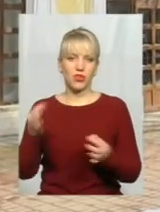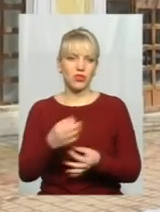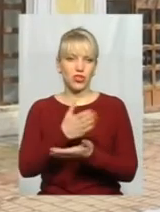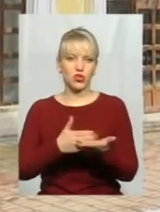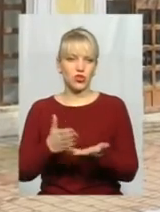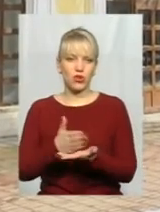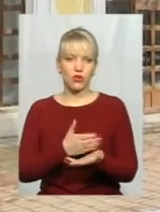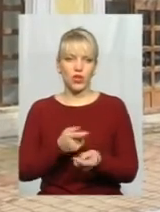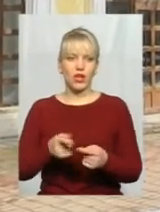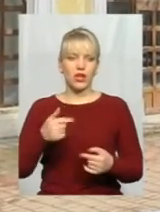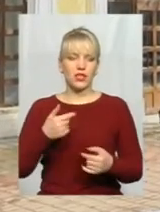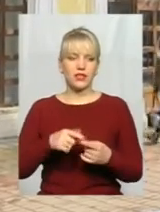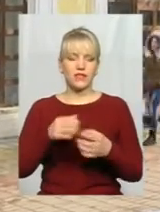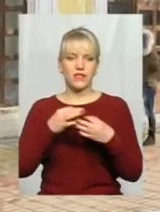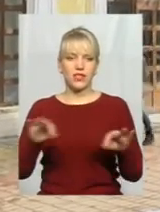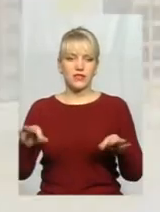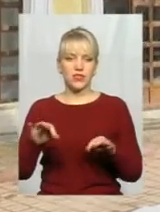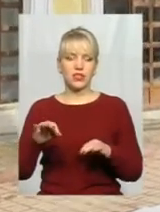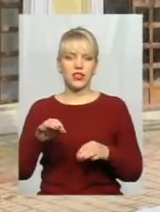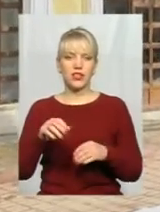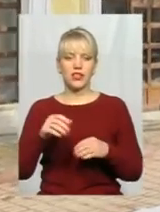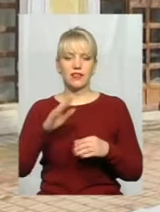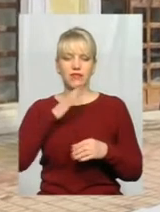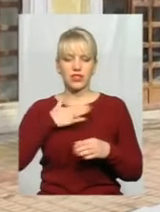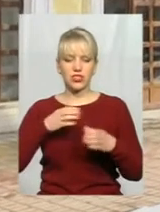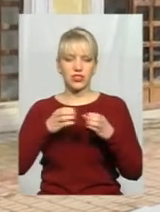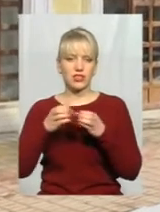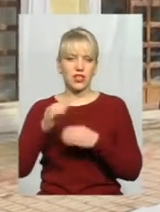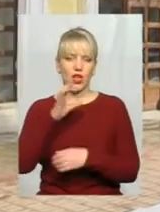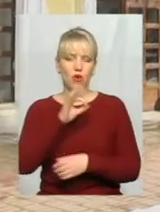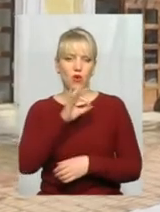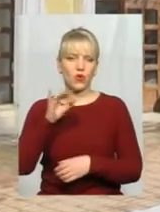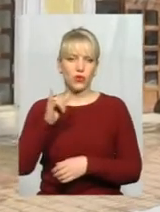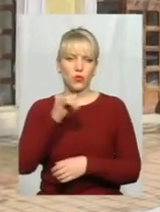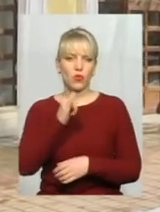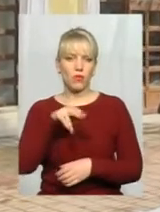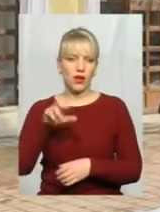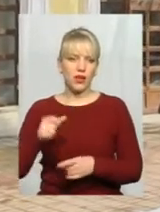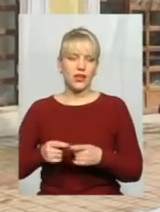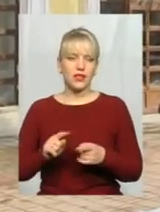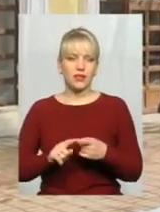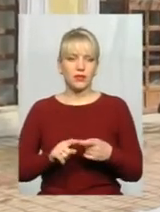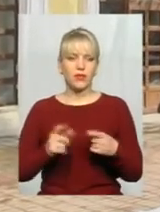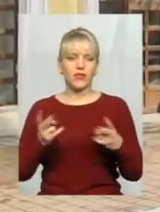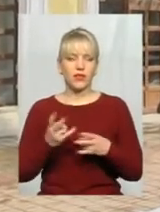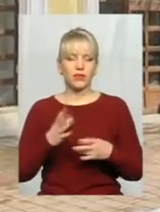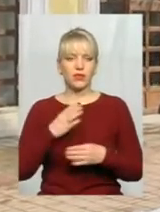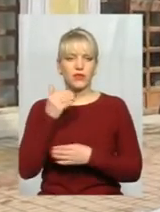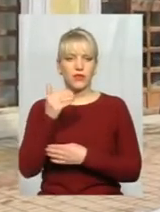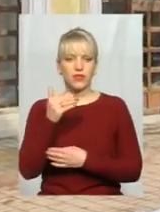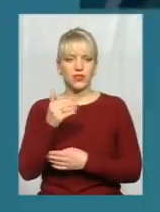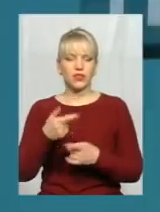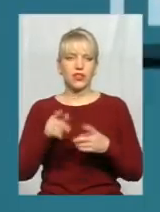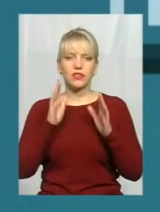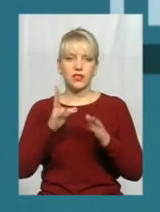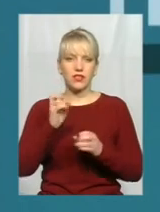визвольні сили, ООН, ОПА. Ці флаги потрібно вивішувати тільки на свята.